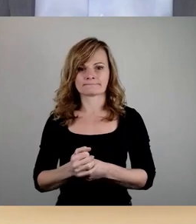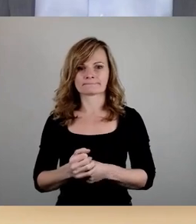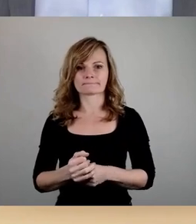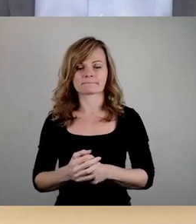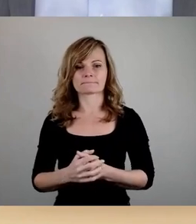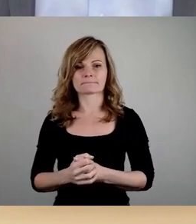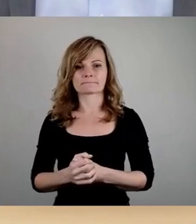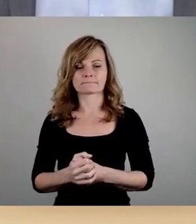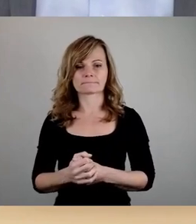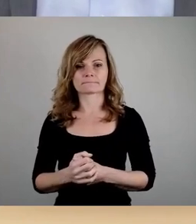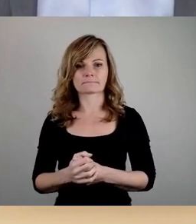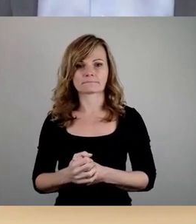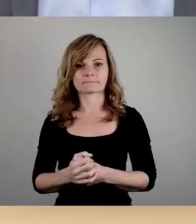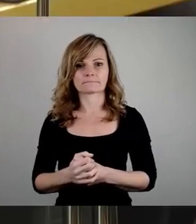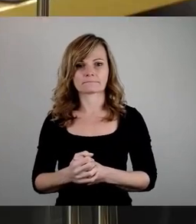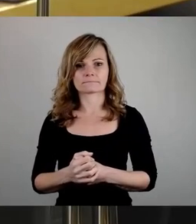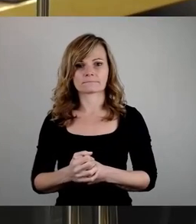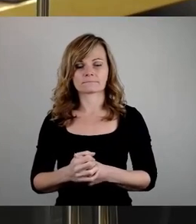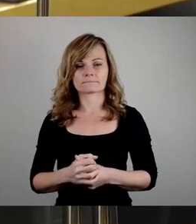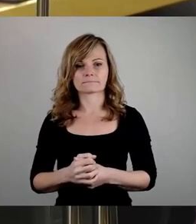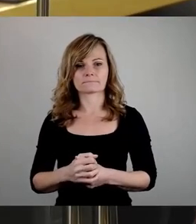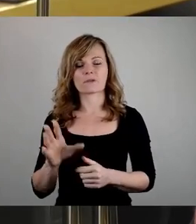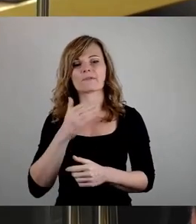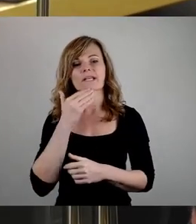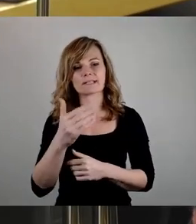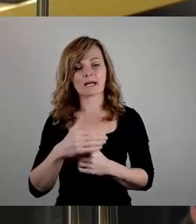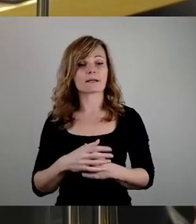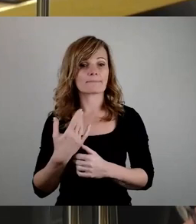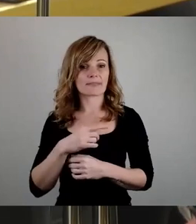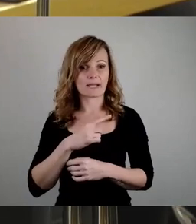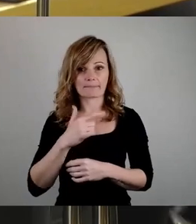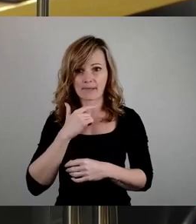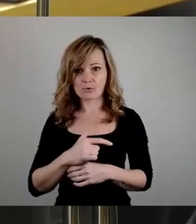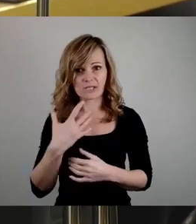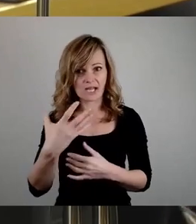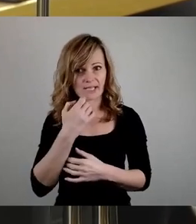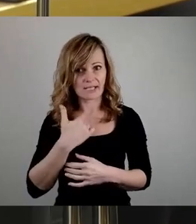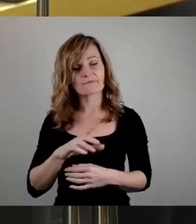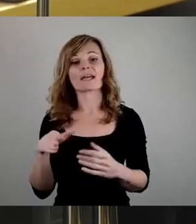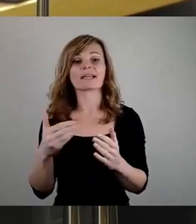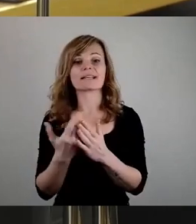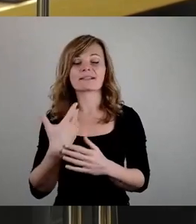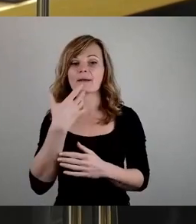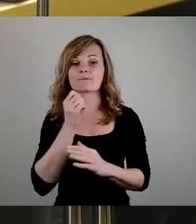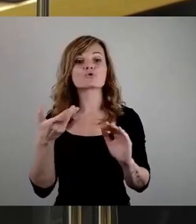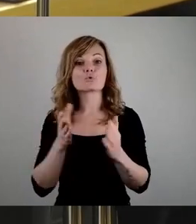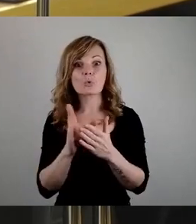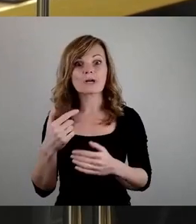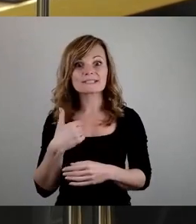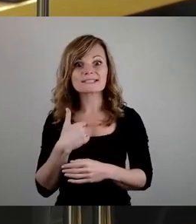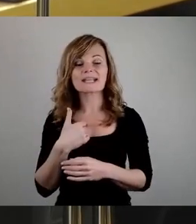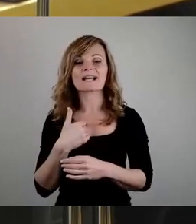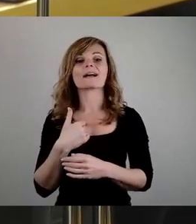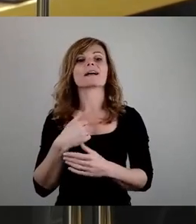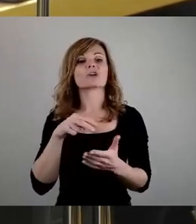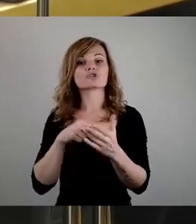Ist das an? Ja, vielen Dank. Ich bin jetzt hier persönlich angegriffen worden, deswegen möchte ich auch kurz Stellung nehmen.